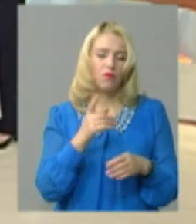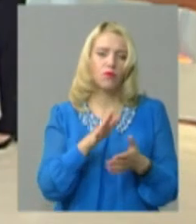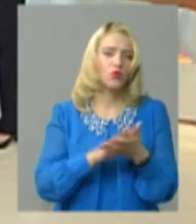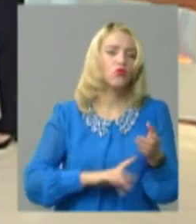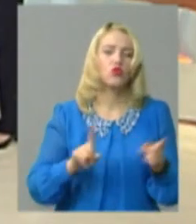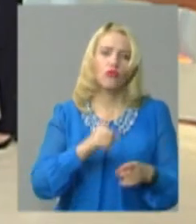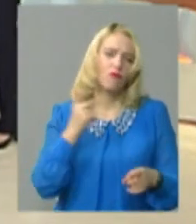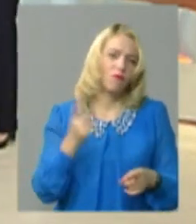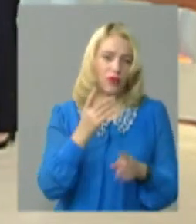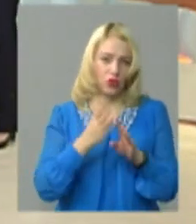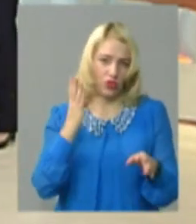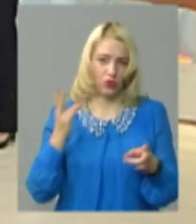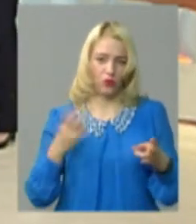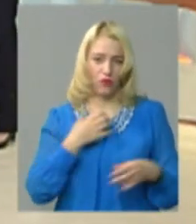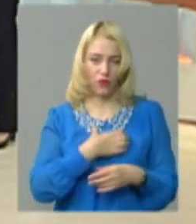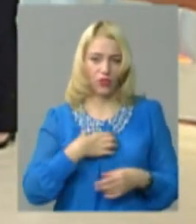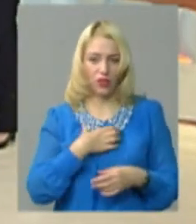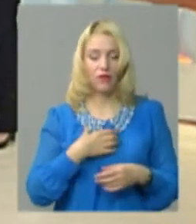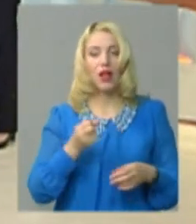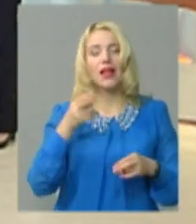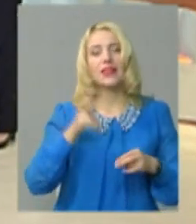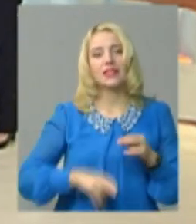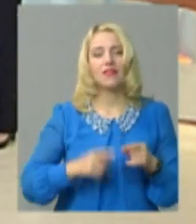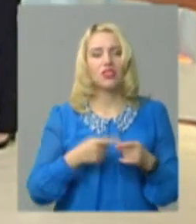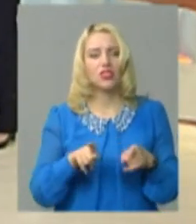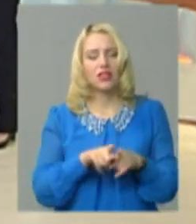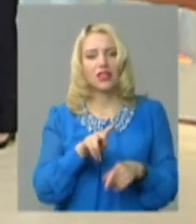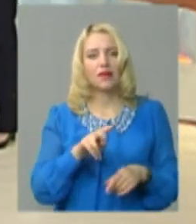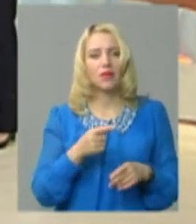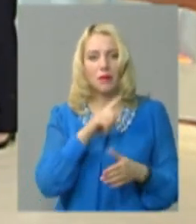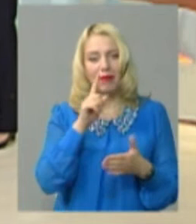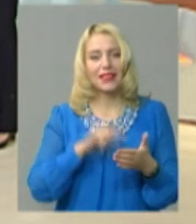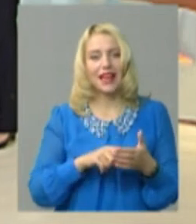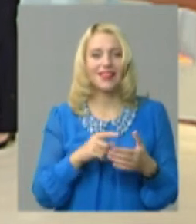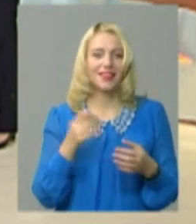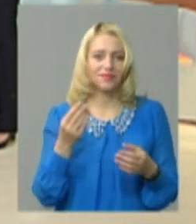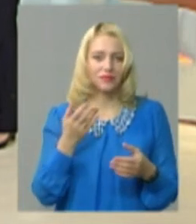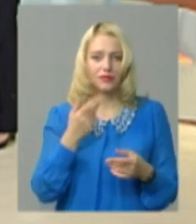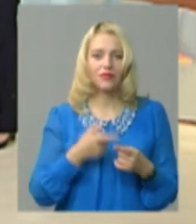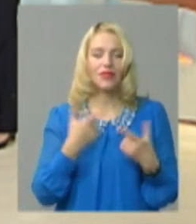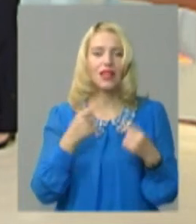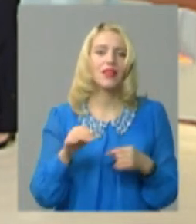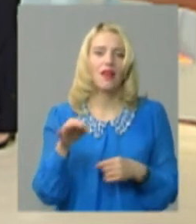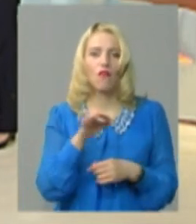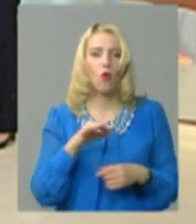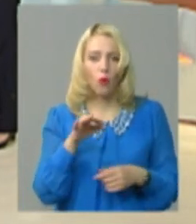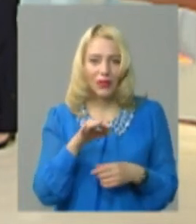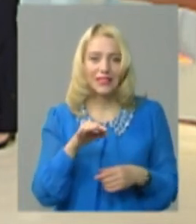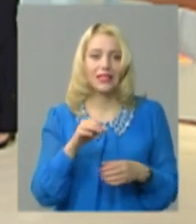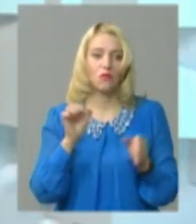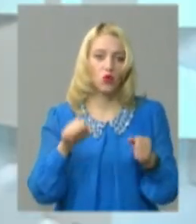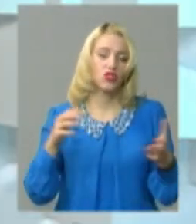першу чергу. Ну, і на завершення таке лайфове питання. Де в області можна зустріти найбільших асидів?